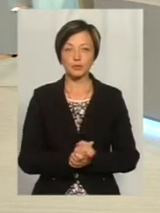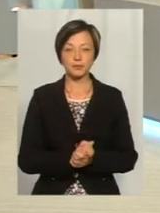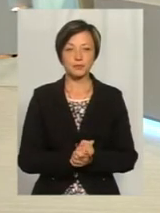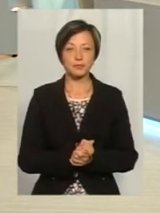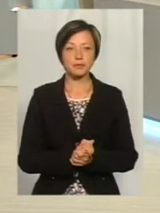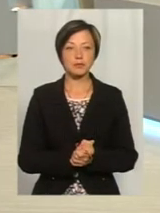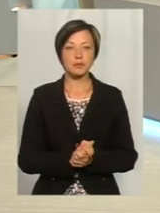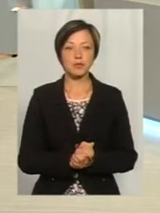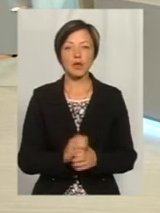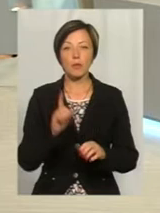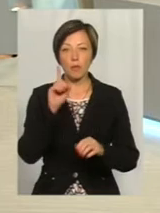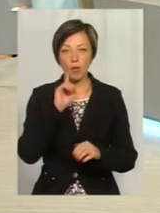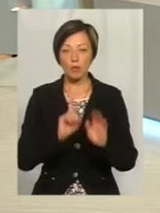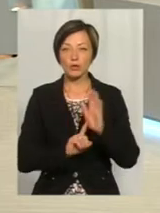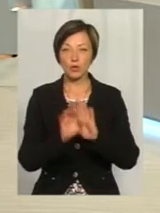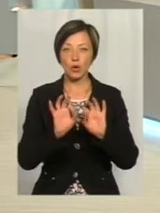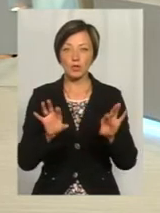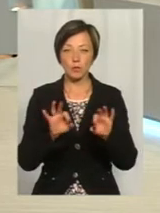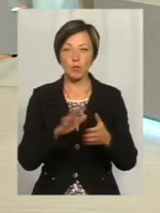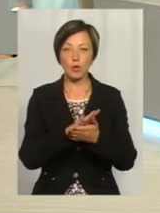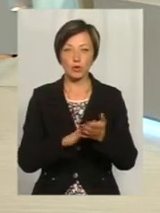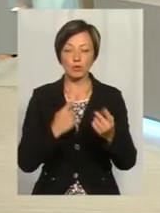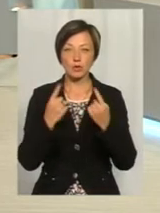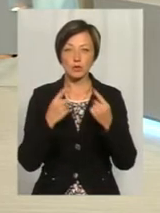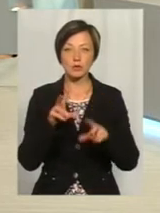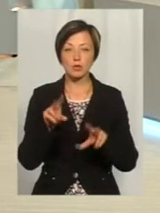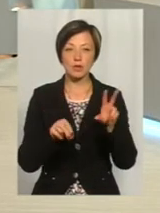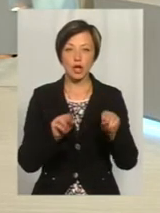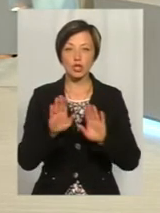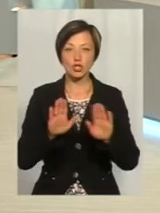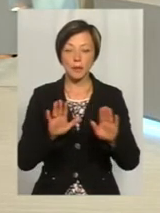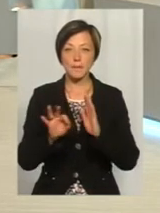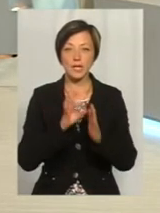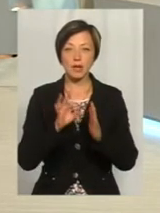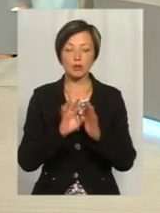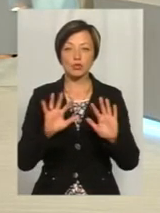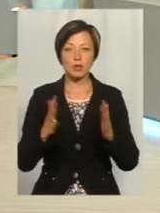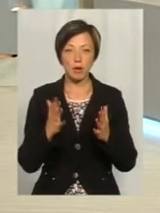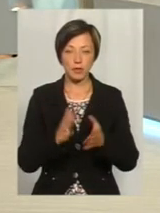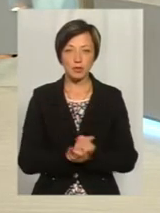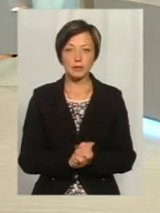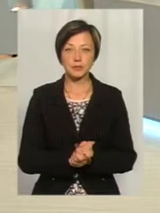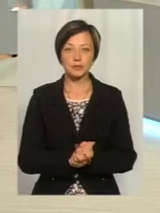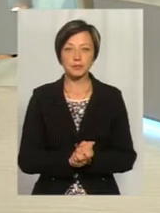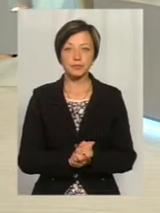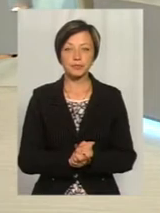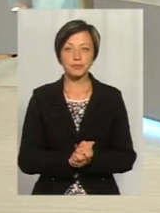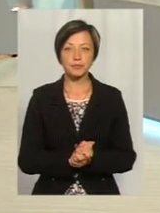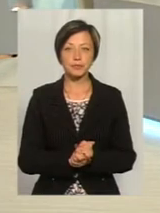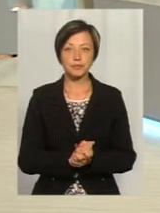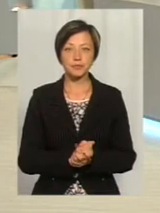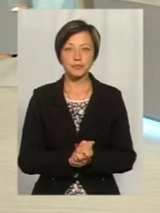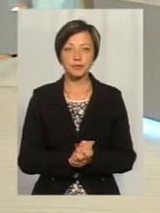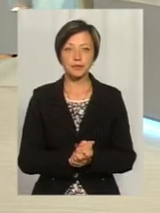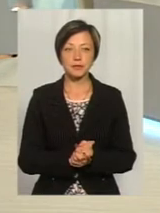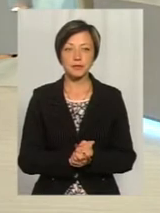Я поки почну розказувати, ми продовжимо з вами розмову, сподіваюся, режисери підкажуть, що трапилося. Значить, пані